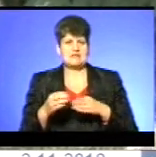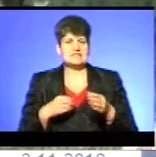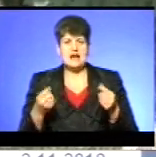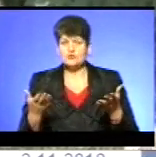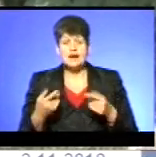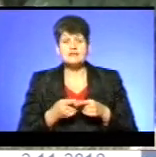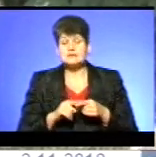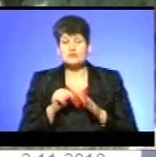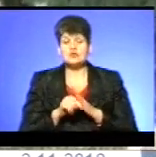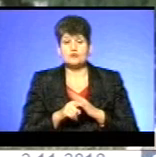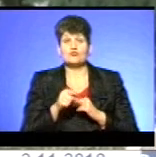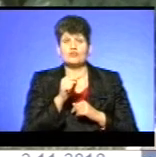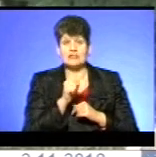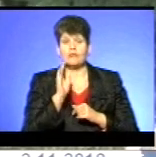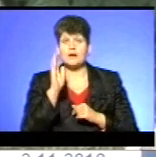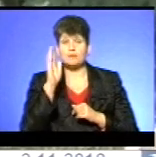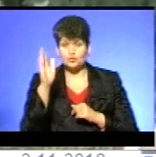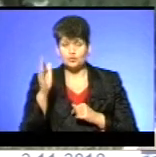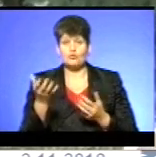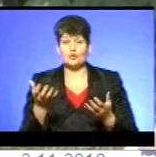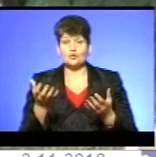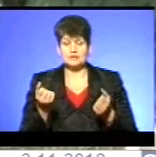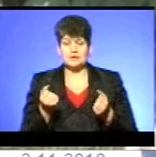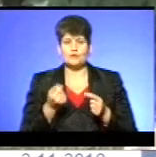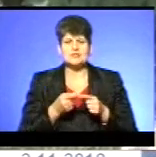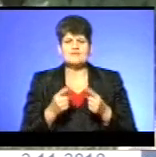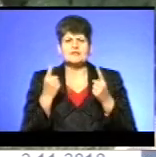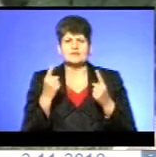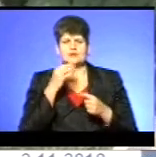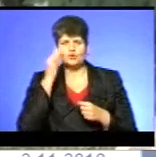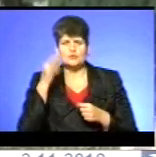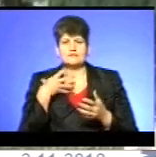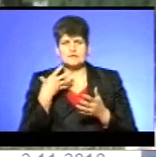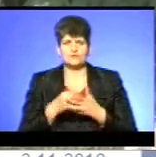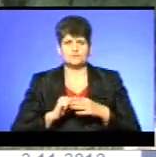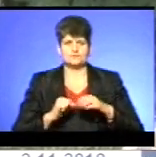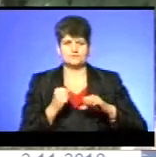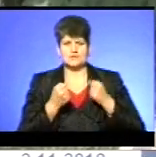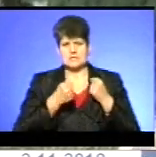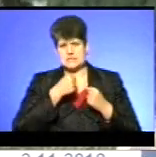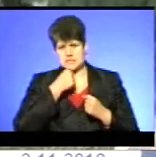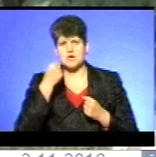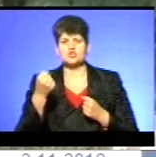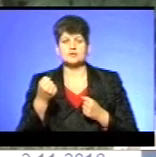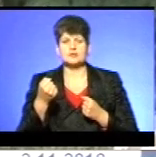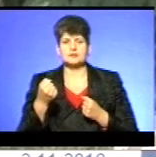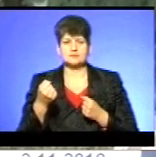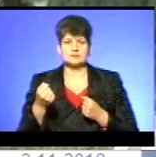А це означає, що вони в майбутньому отримують цей неоцінений досвід від своїх побратимів старших, які вже